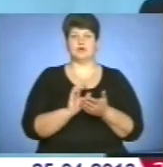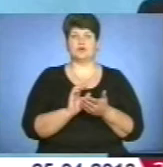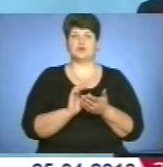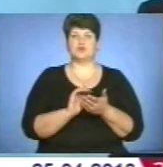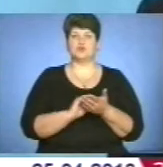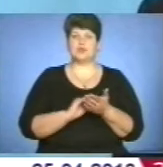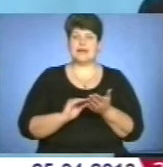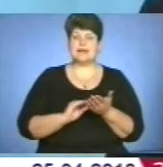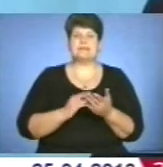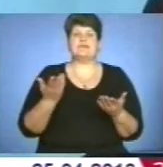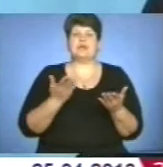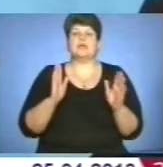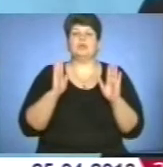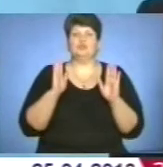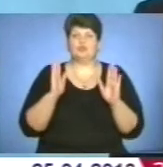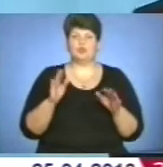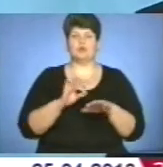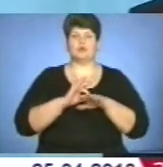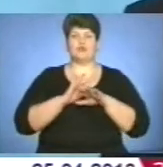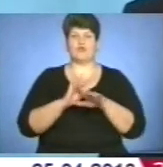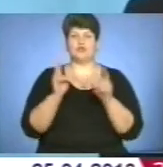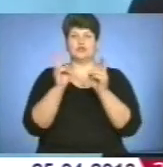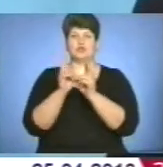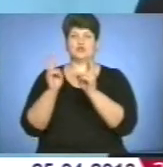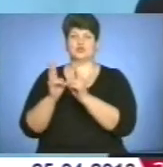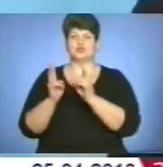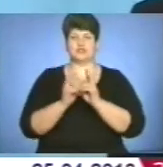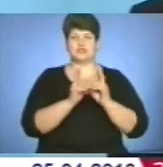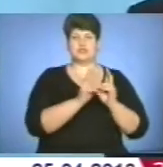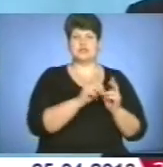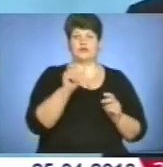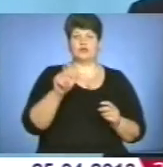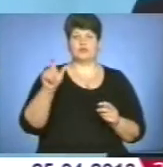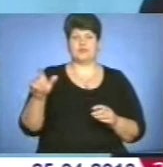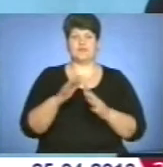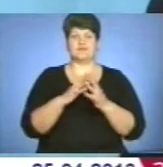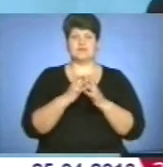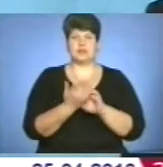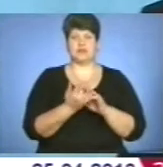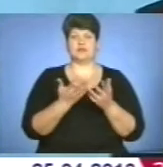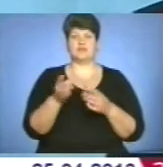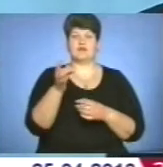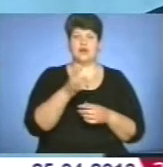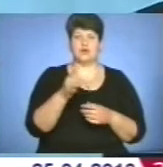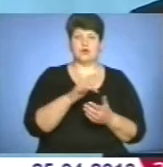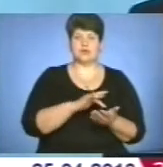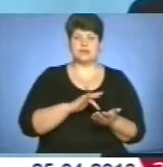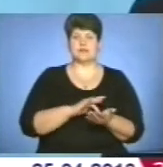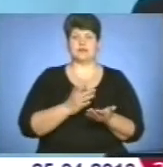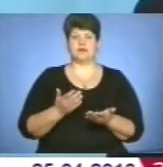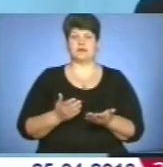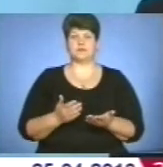які будуть проводити зустрічі безпосередньо з людьми в населених пунктах, в селах, в районних центрах.